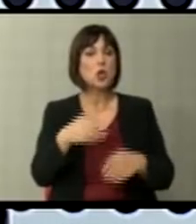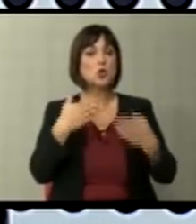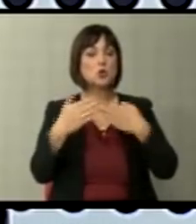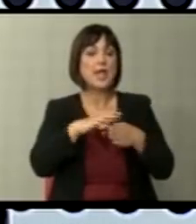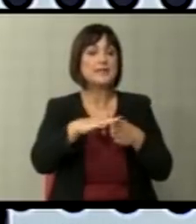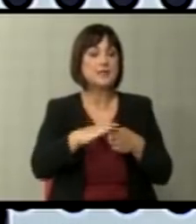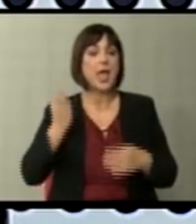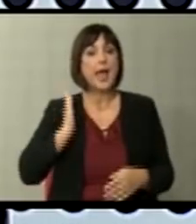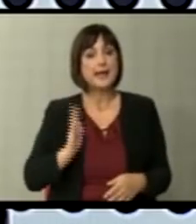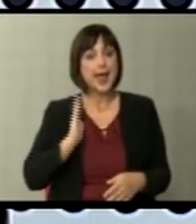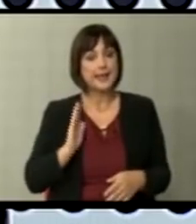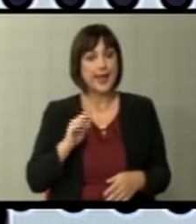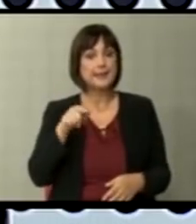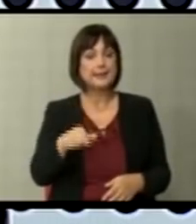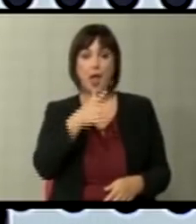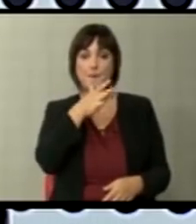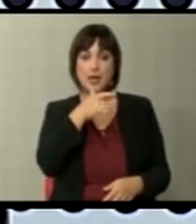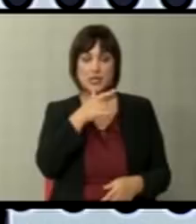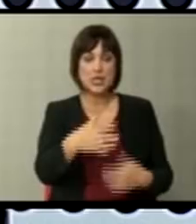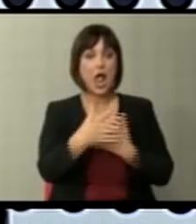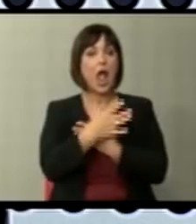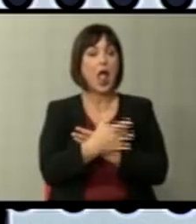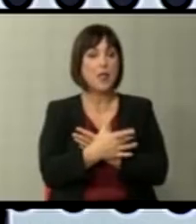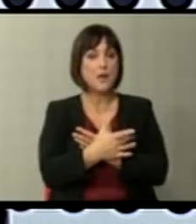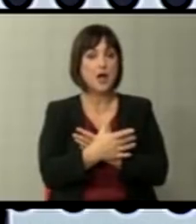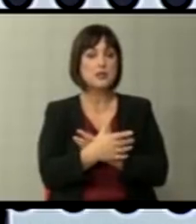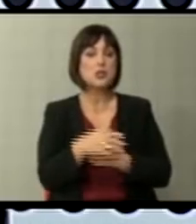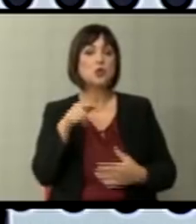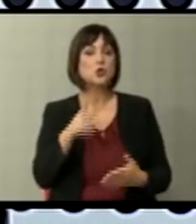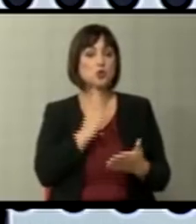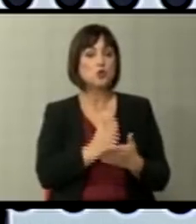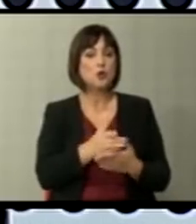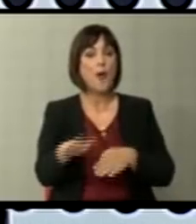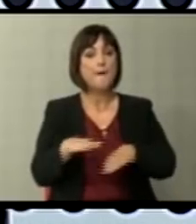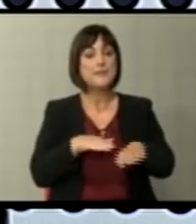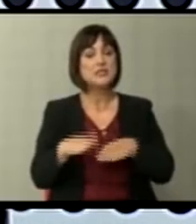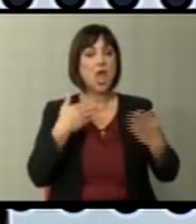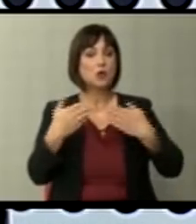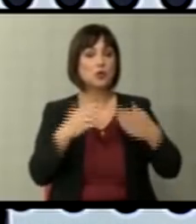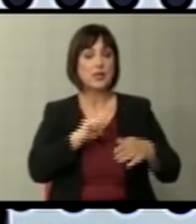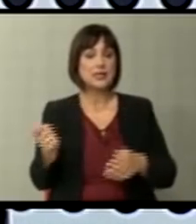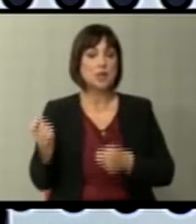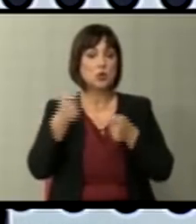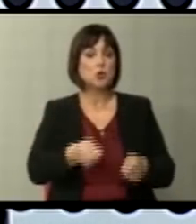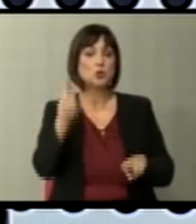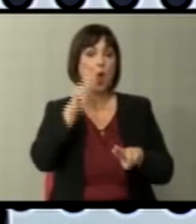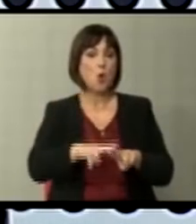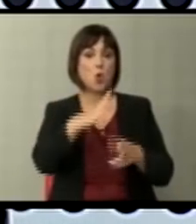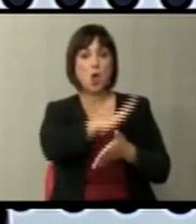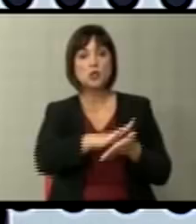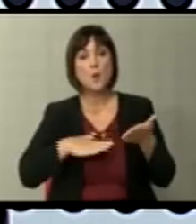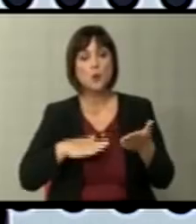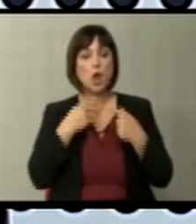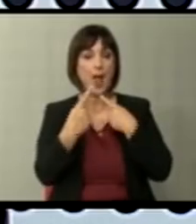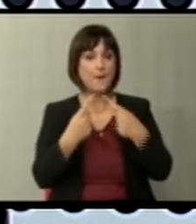извинувајќи се на граѓаните на Македонија и на Албанија, за тоа што на министерскиот состанок не се донеса одлуката за почеток на